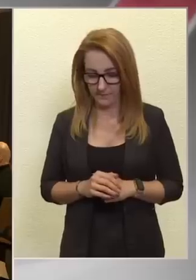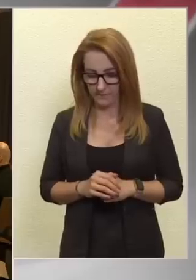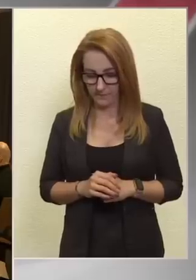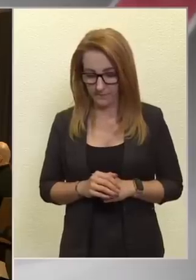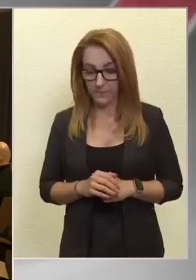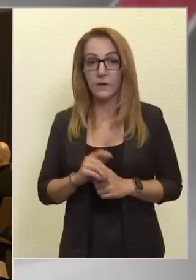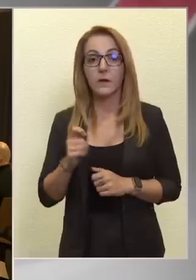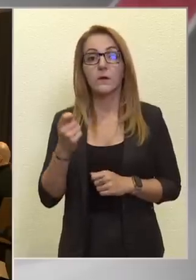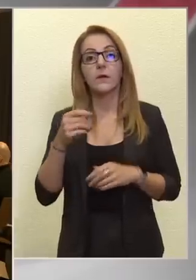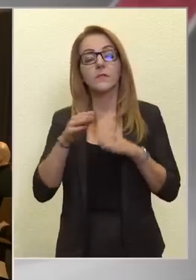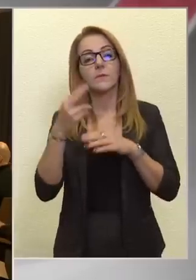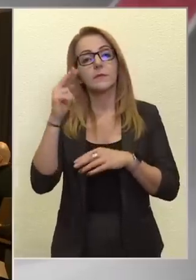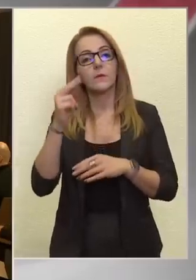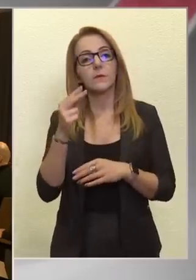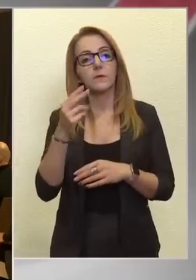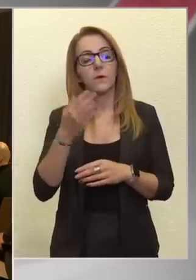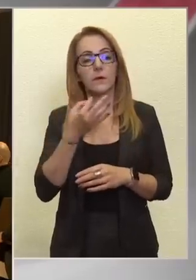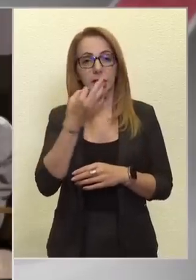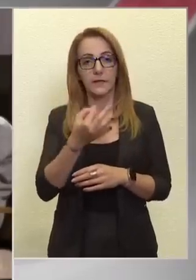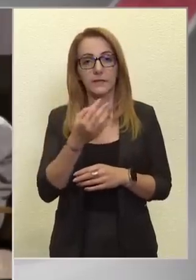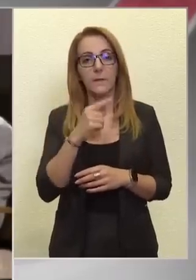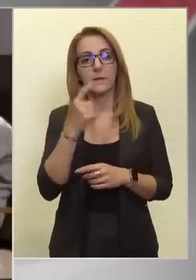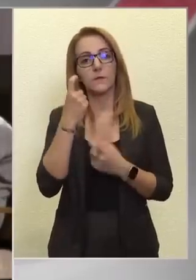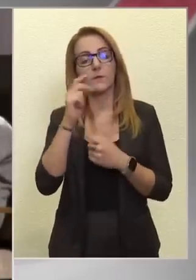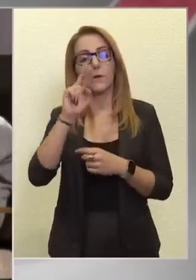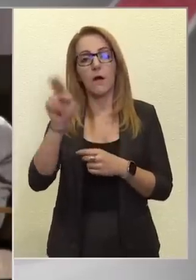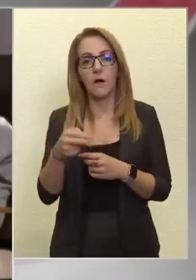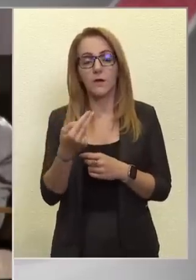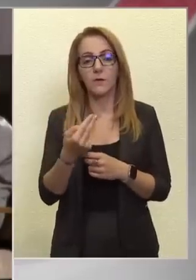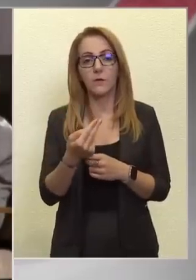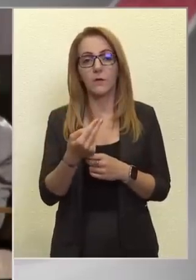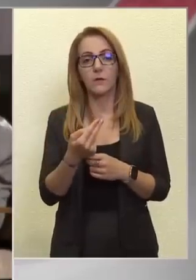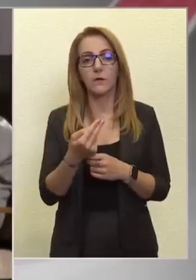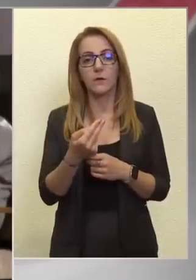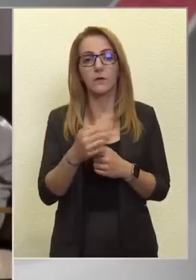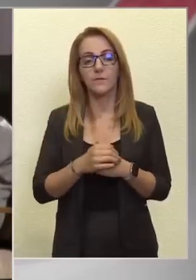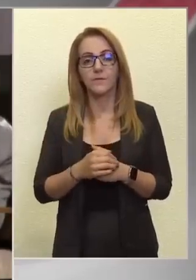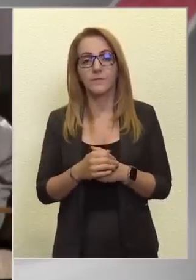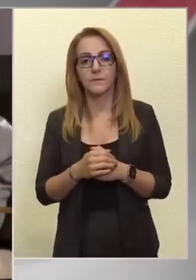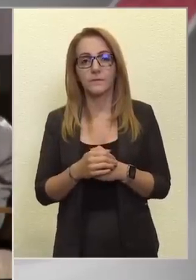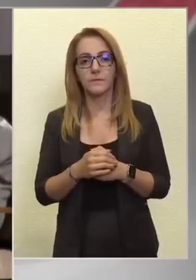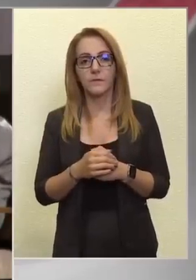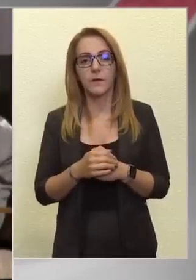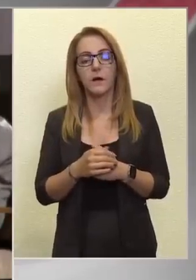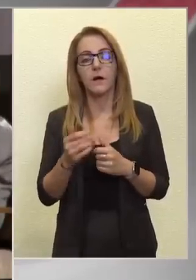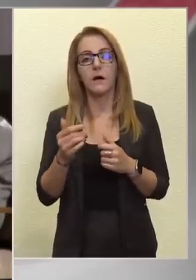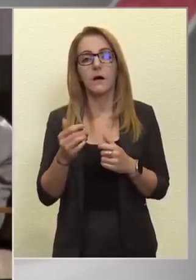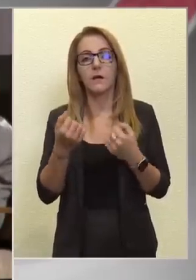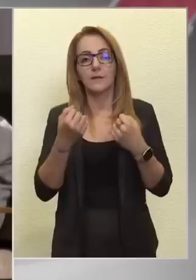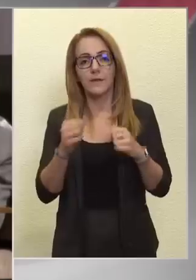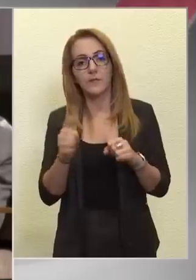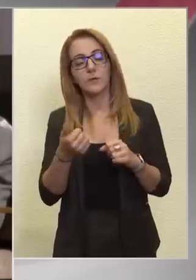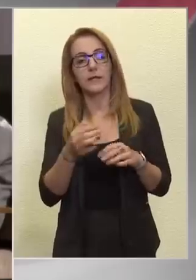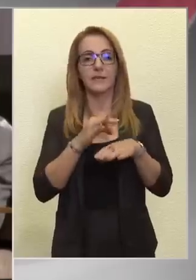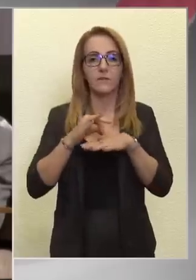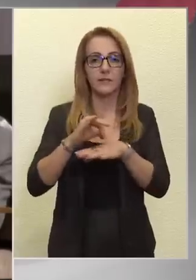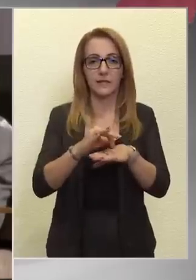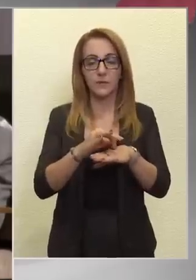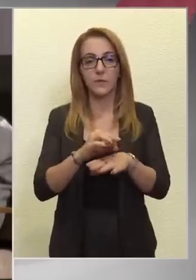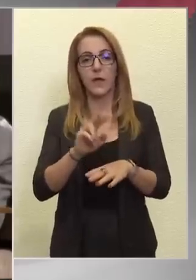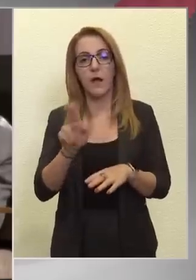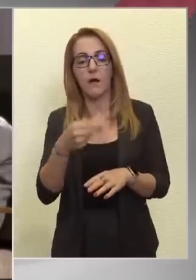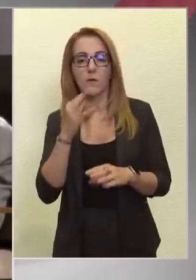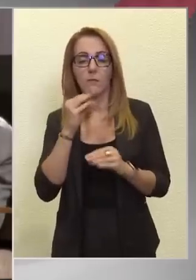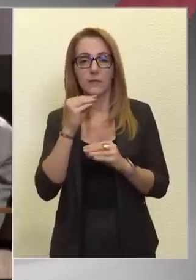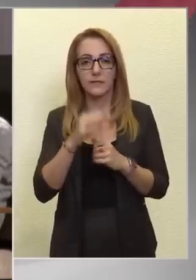Gulyás miniszterel útok kérdezném, hogy mit gondol arról, hogy Guly-Ferhofs, tehát a liberálisok egyik európai vezére, arról